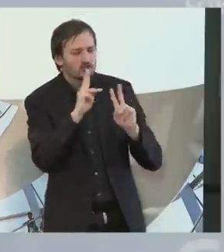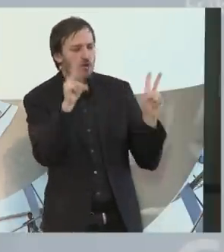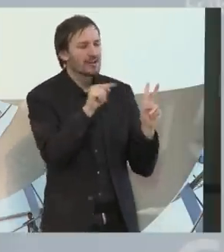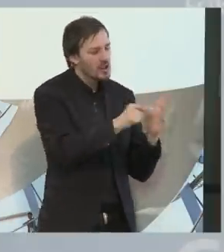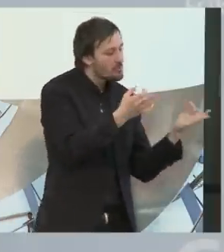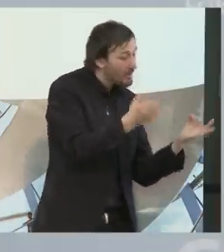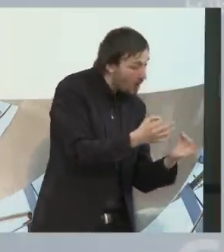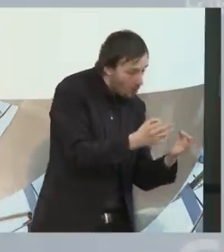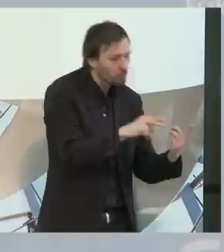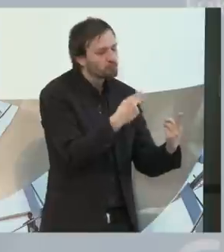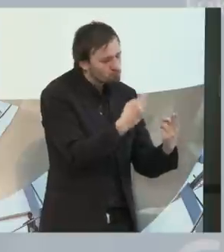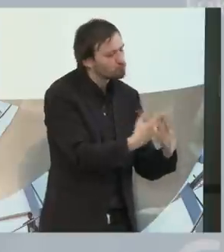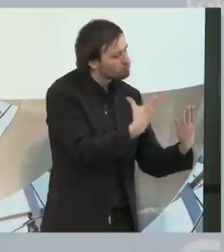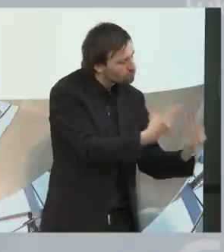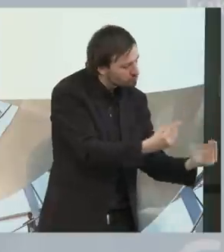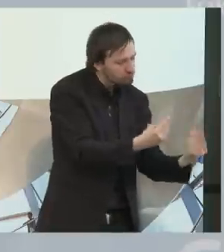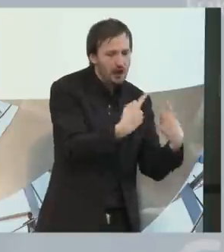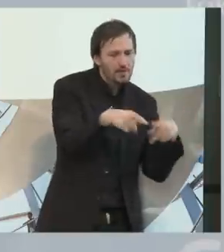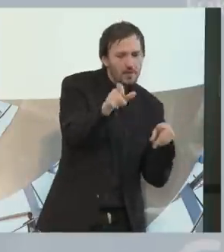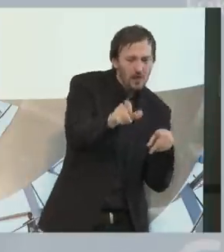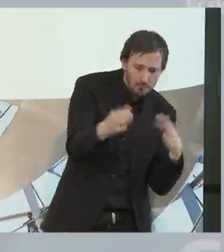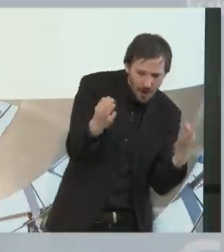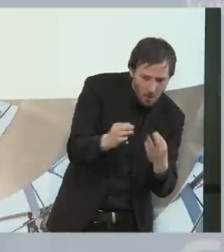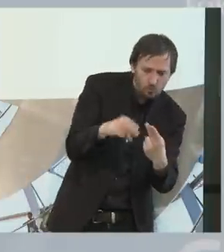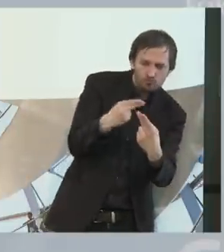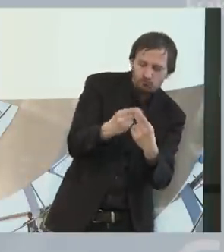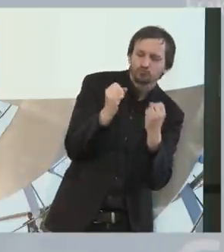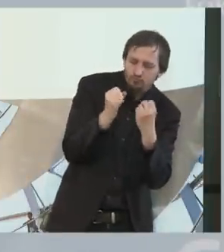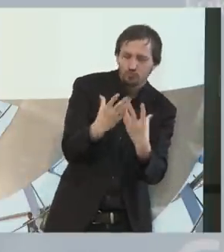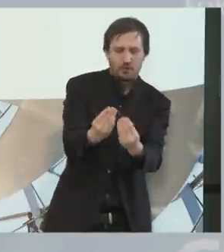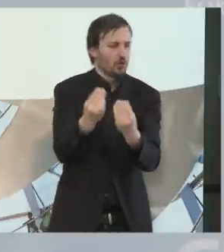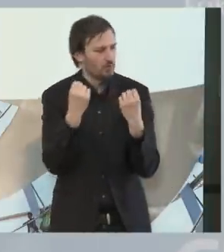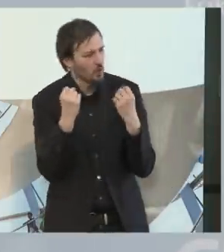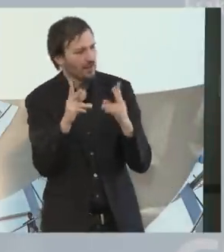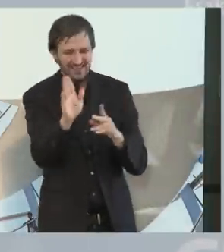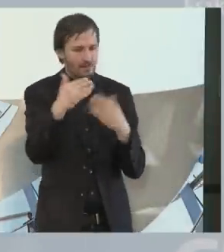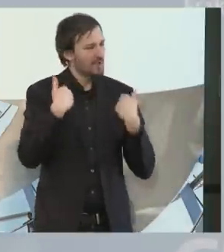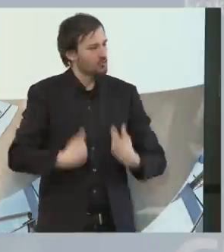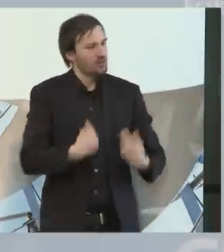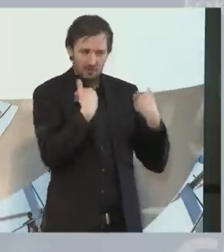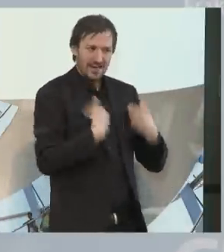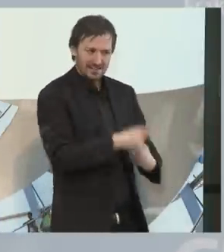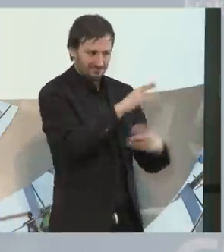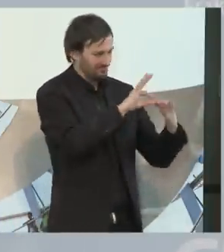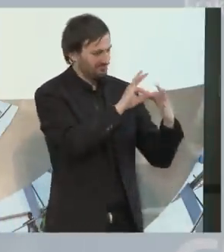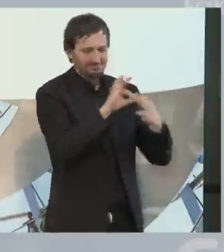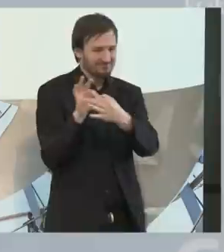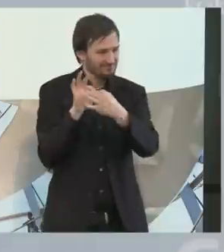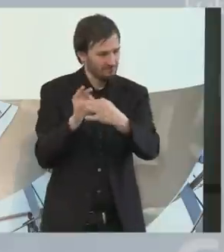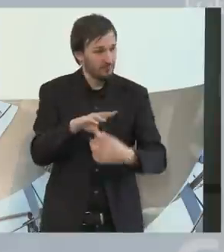Und es sehr auch von der Persönlichkeit abhängig zu machen. Ich kann Ihnen auch sagen und berichten, dass ich in meinem Leben auch schon